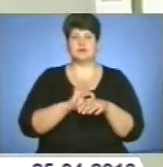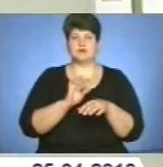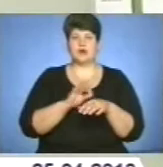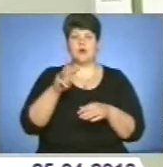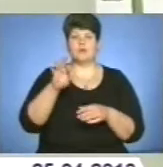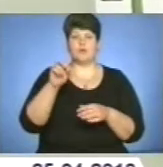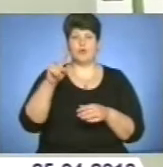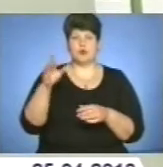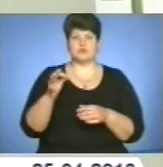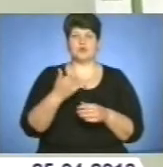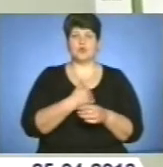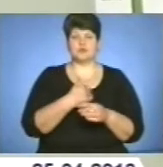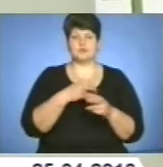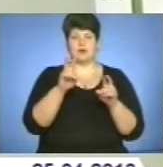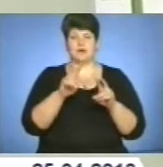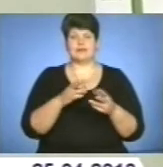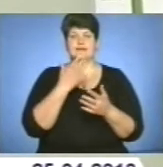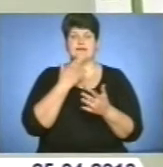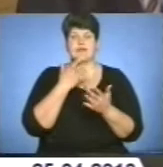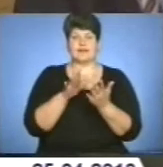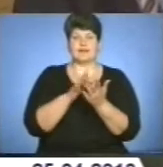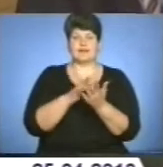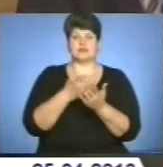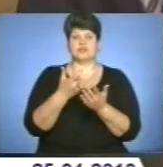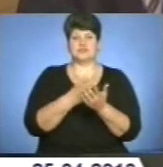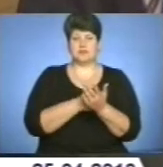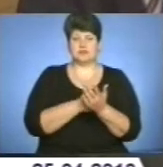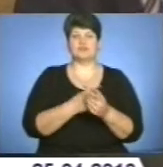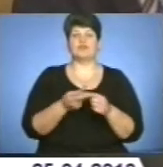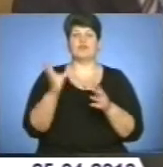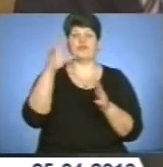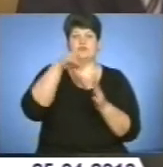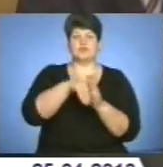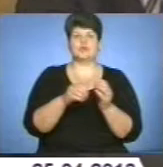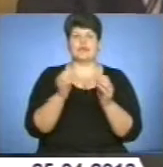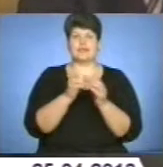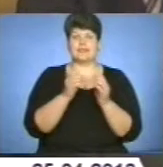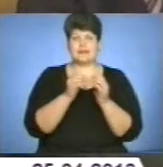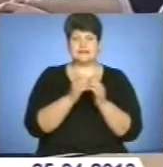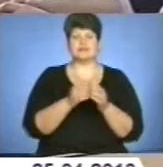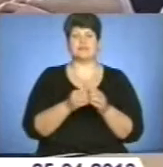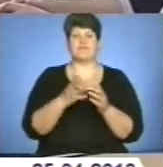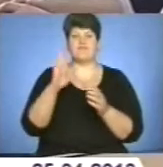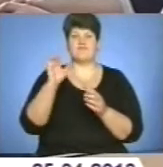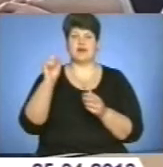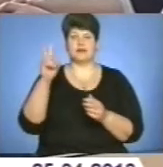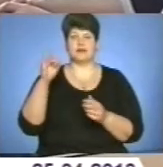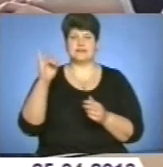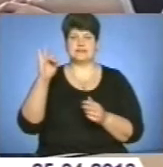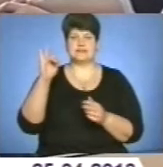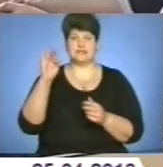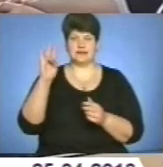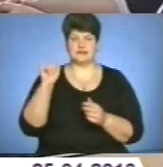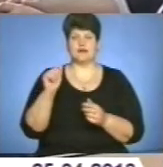збирається до кінця року переглянути національний календар профілактичних щеплень. До списку внесуть понад 10 нових вакцин від найбільш поширених та небезпечних хвороб, зокрема від